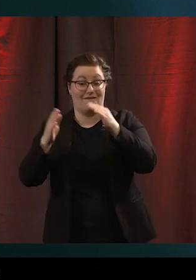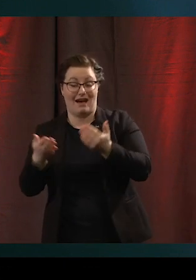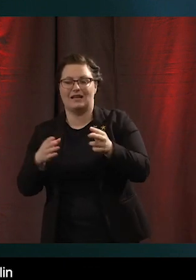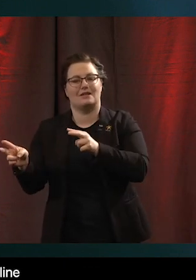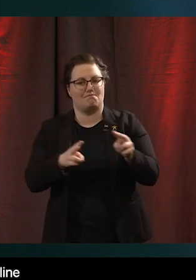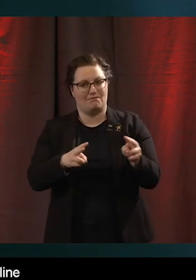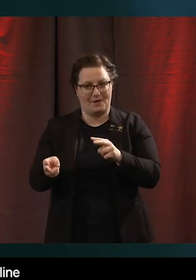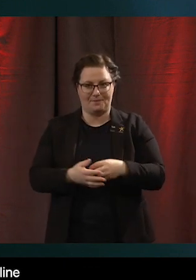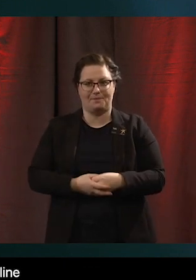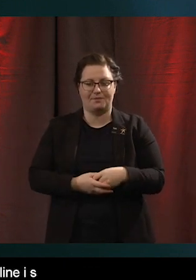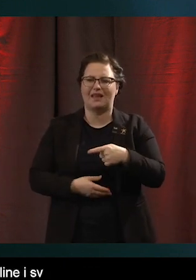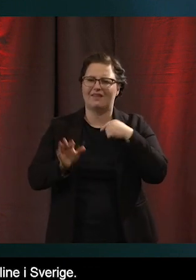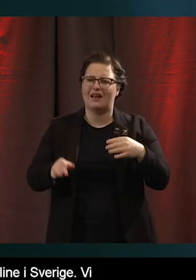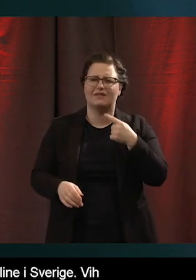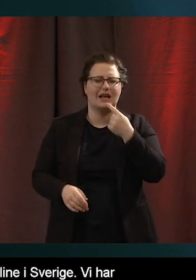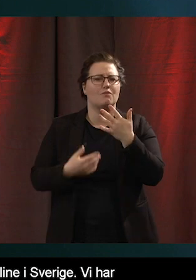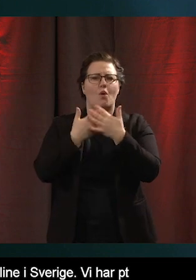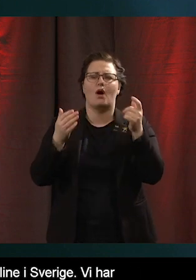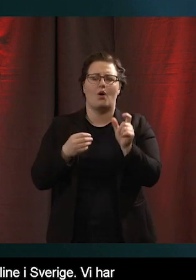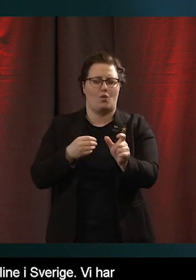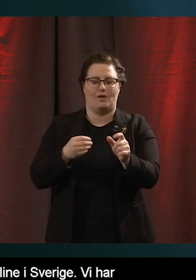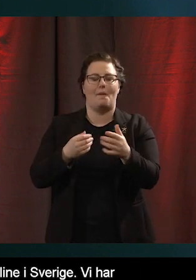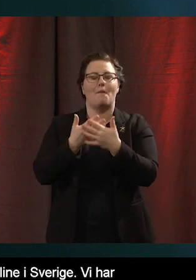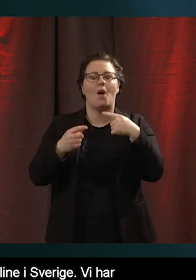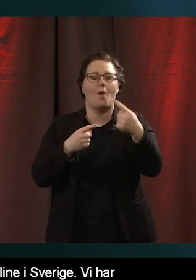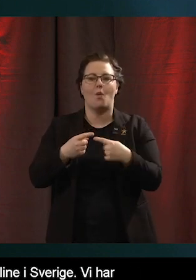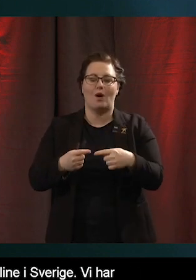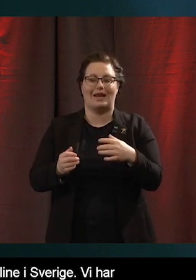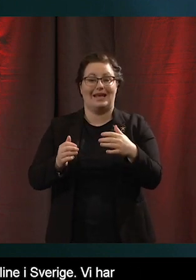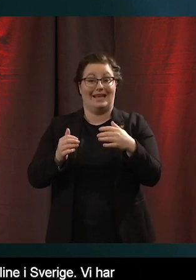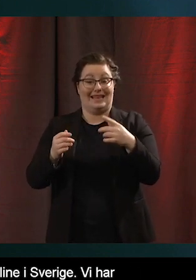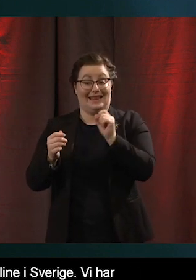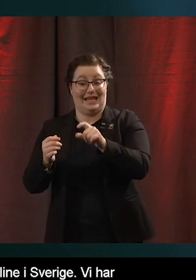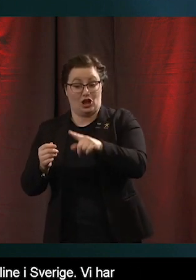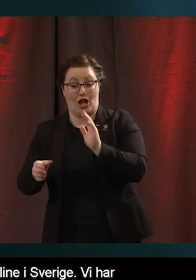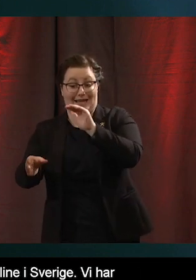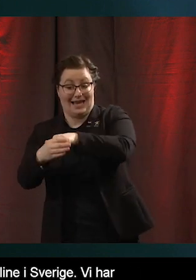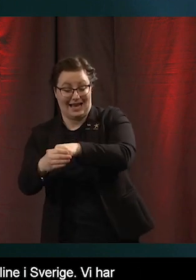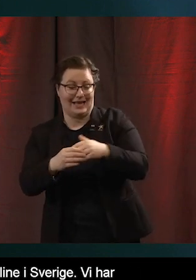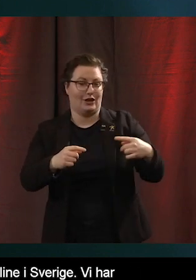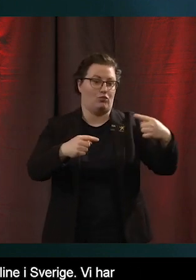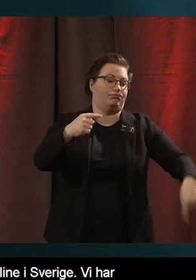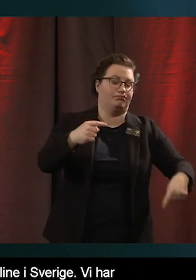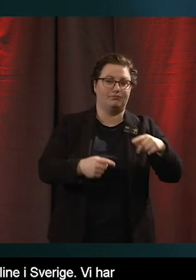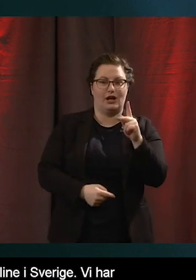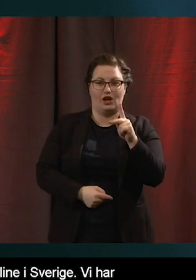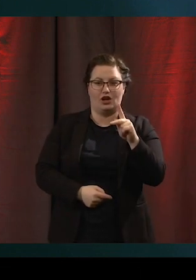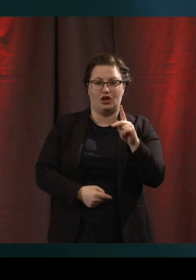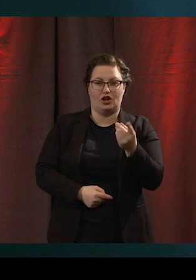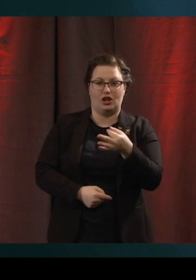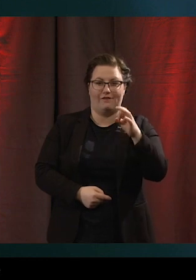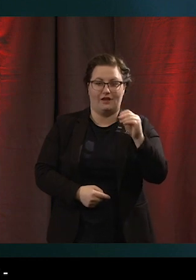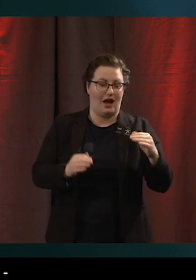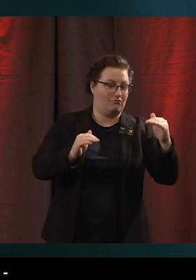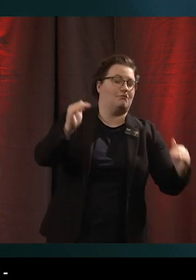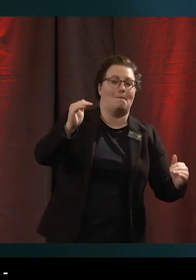pratat många år nu om digital delaktighet och digitala klyftor. Och klyftorna är ju stora fortfarande också här i Sverige. Det här har